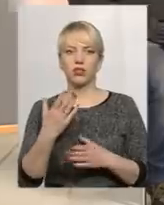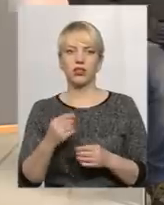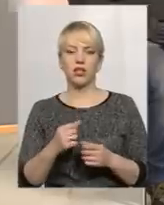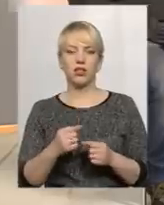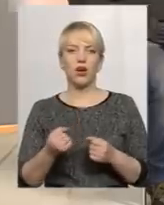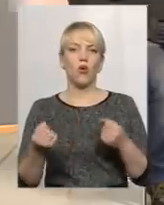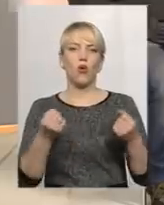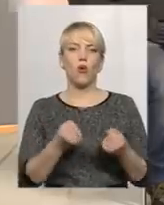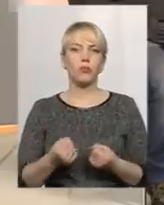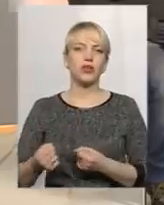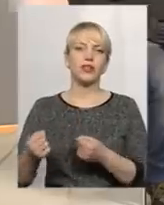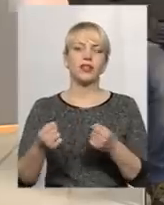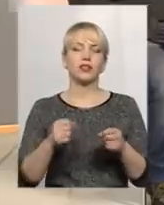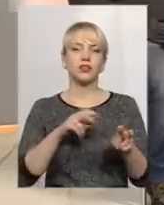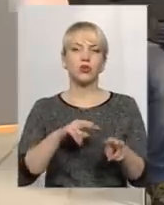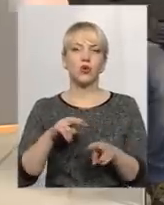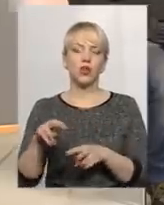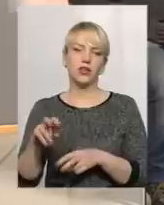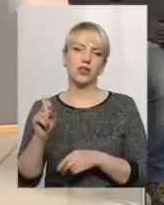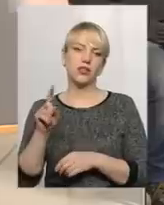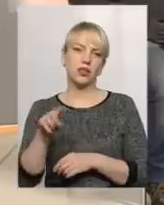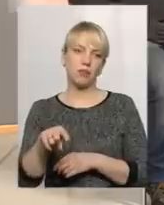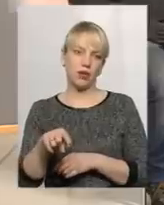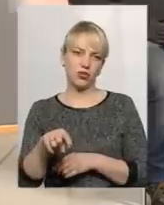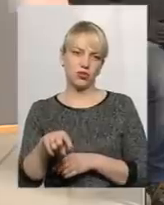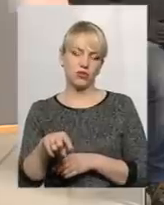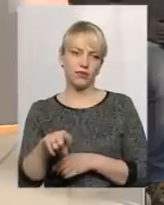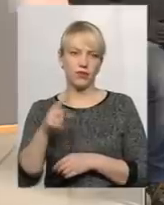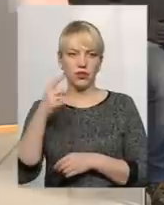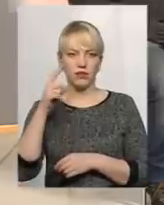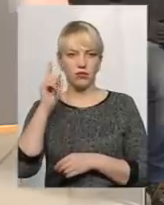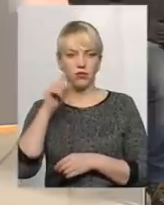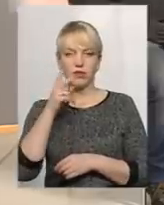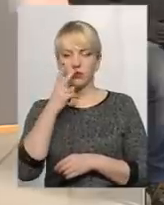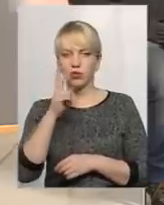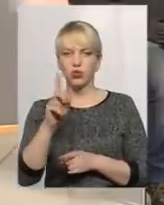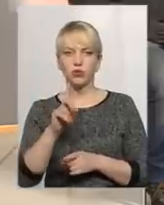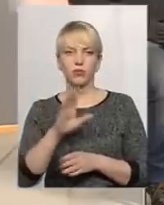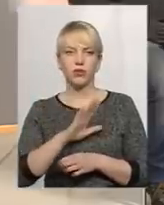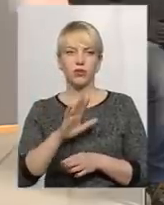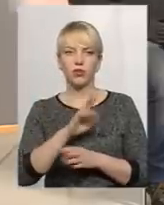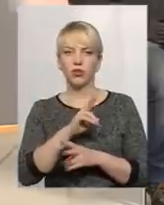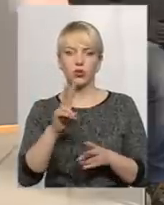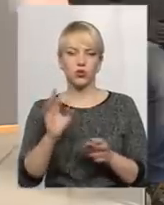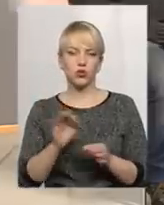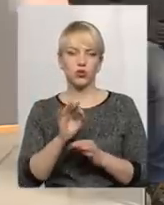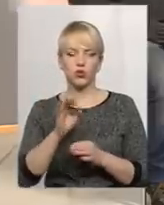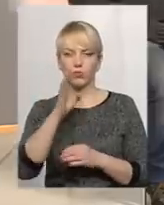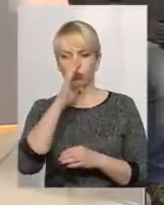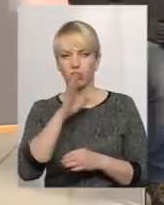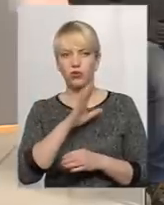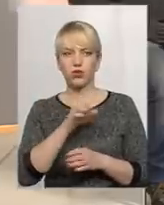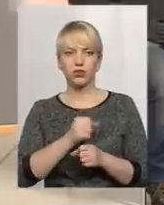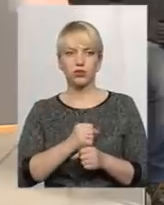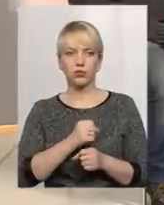об'їхати, доглядати і тим паче вмітити, щоб там десь, дай Бог, ніхто нічого не накоїв, не